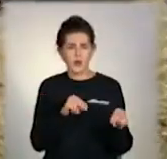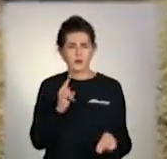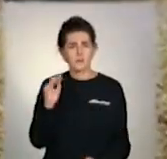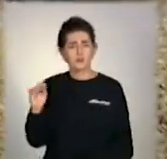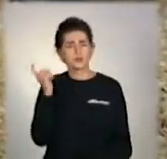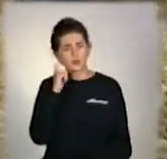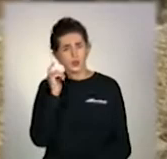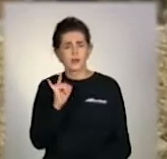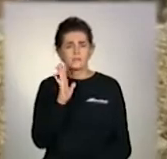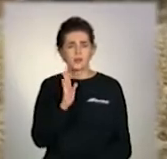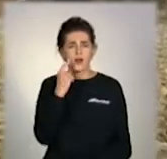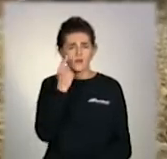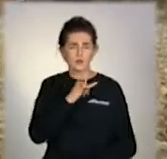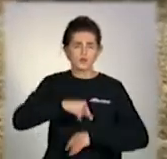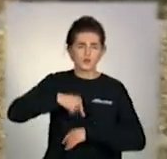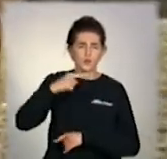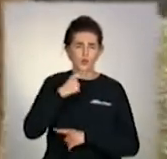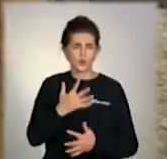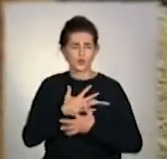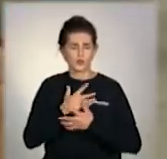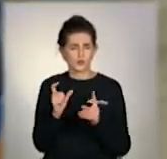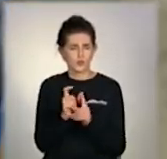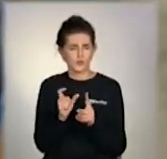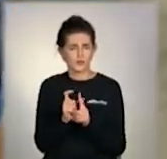відчує, а й почує слово «любов».